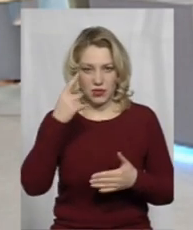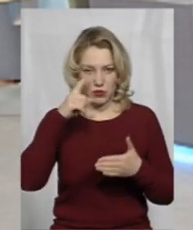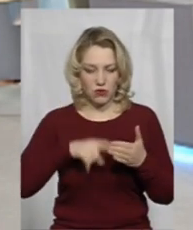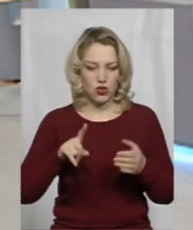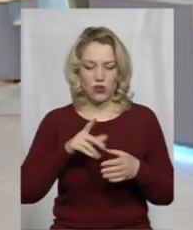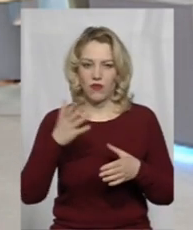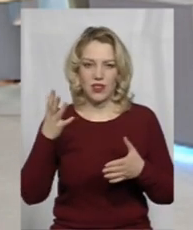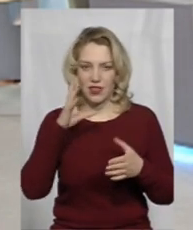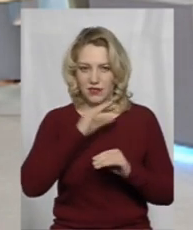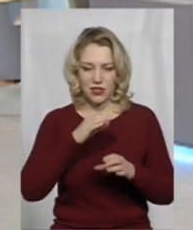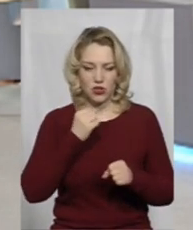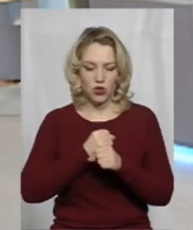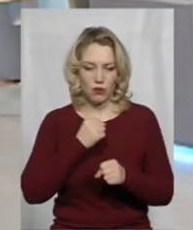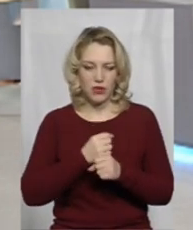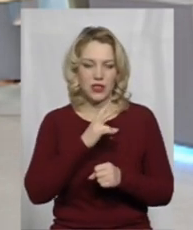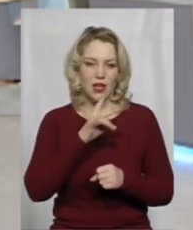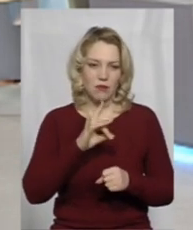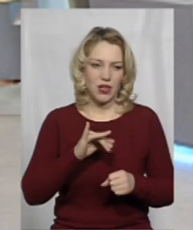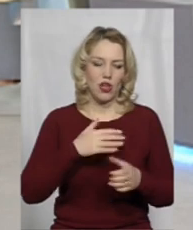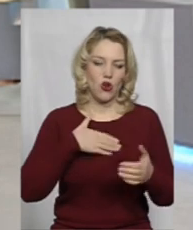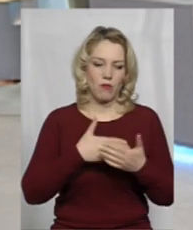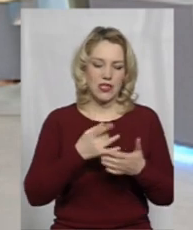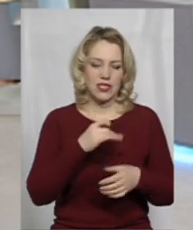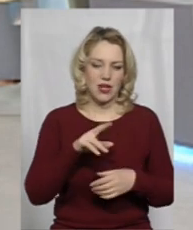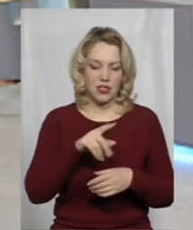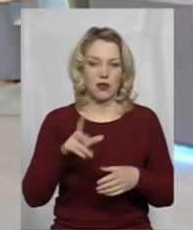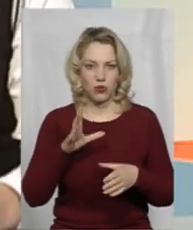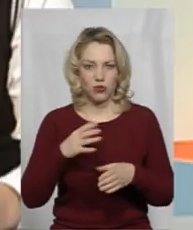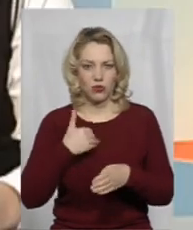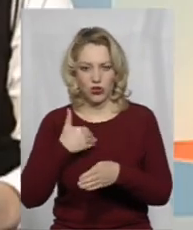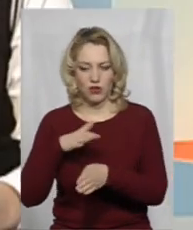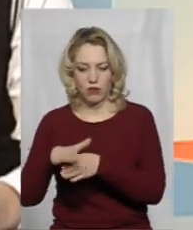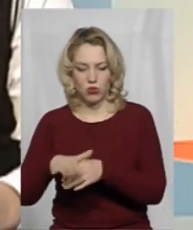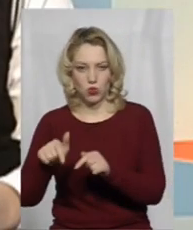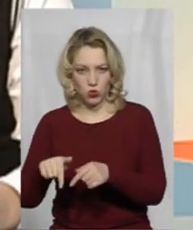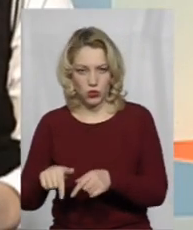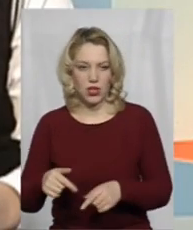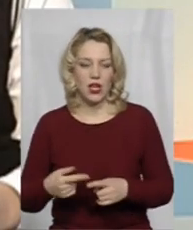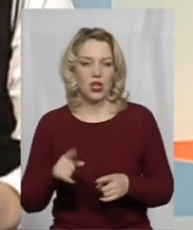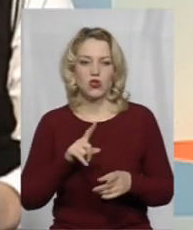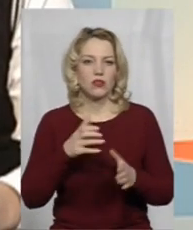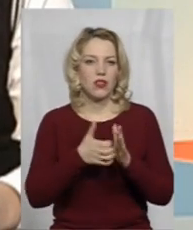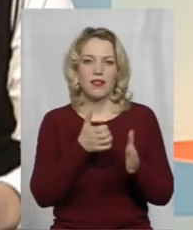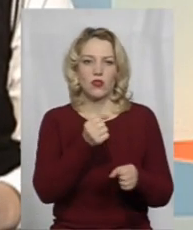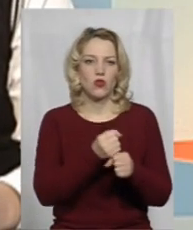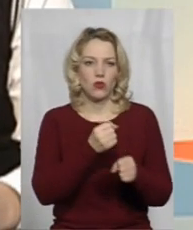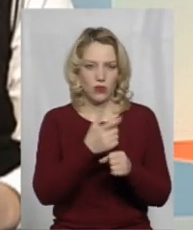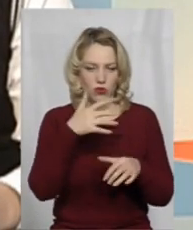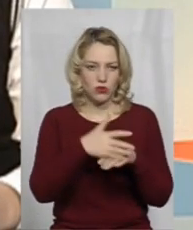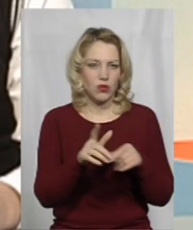в Кам'янці, продовжити і доробити тут? Ви розумієте, що то, що не дороблено, можна сказати,